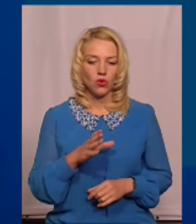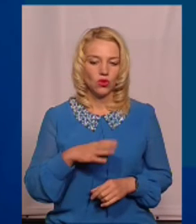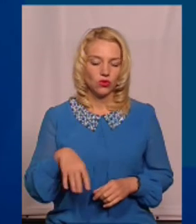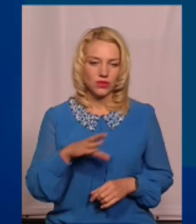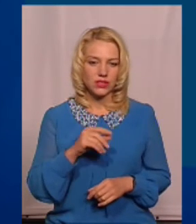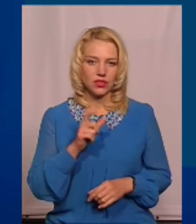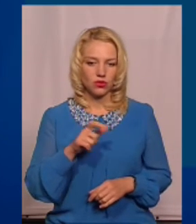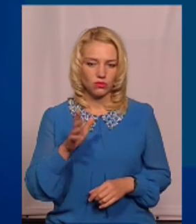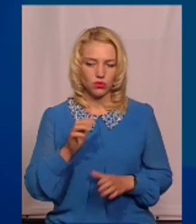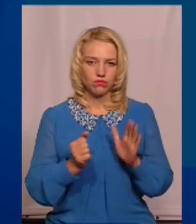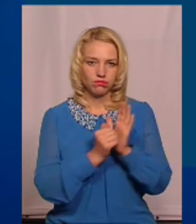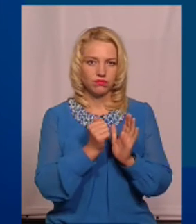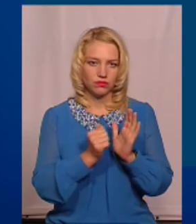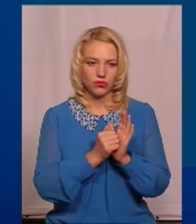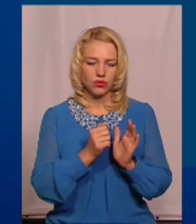Публікація